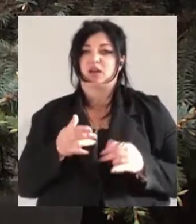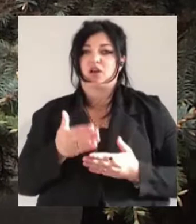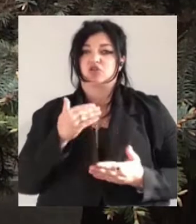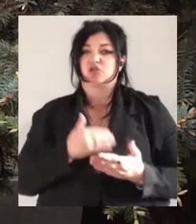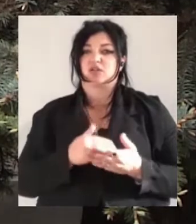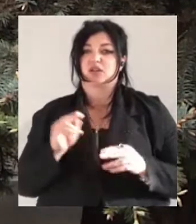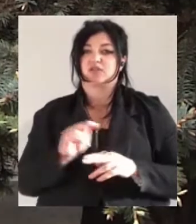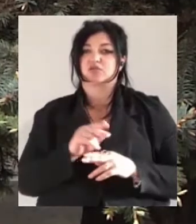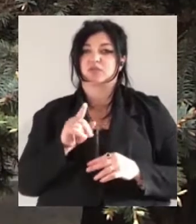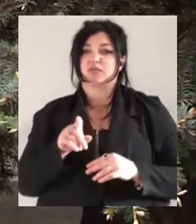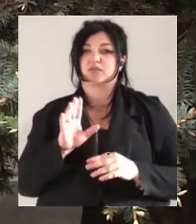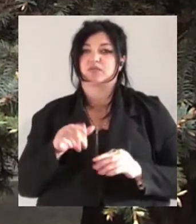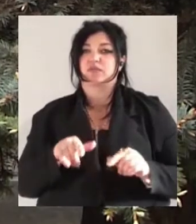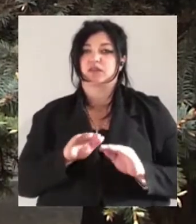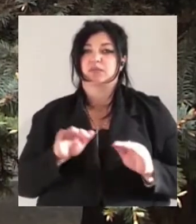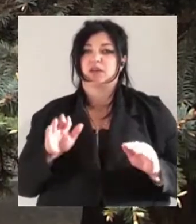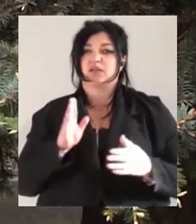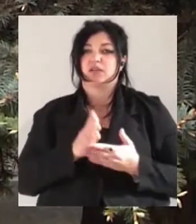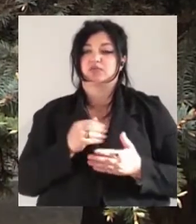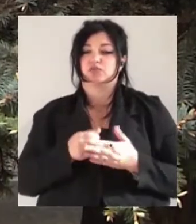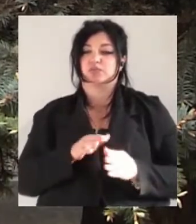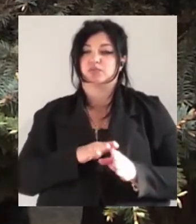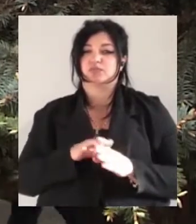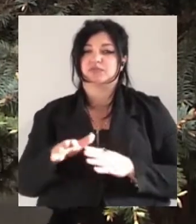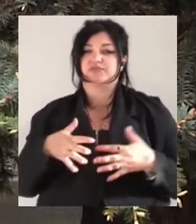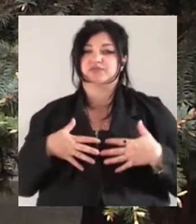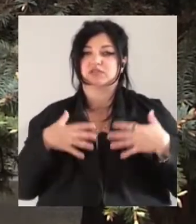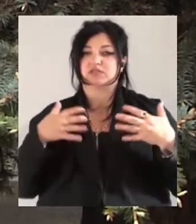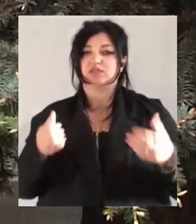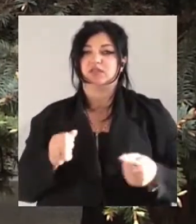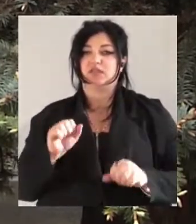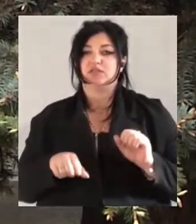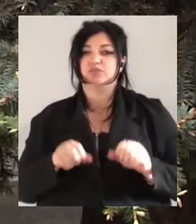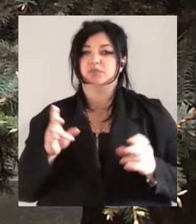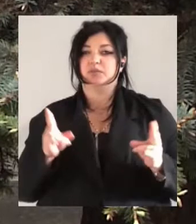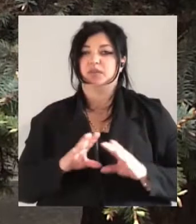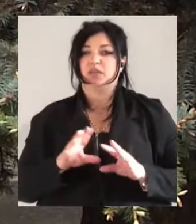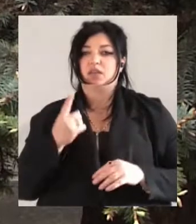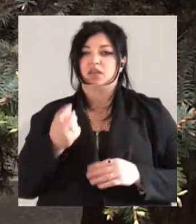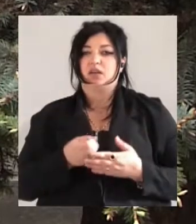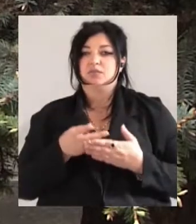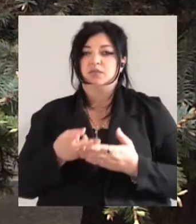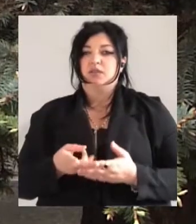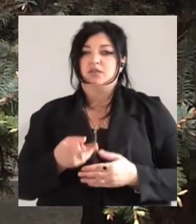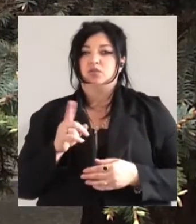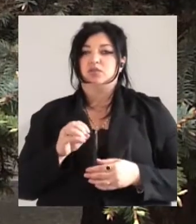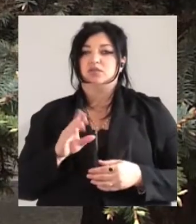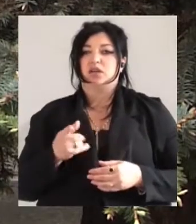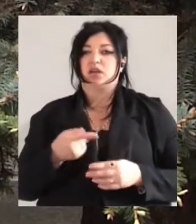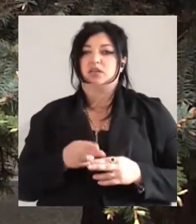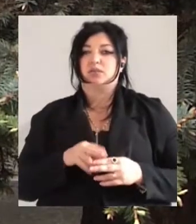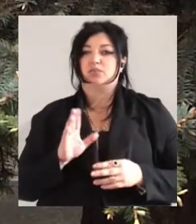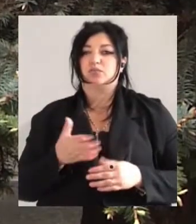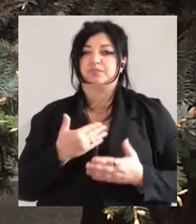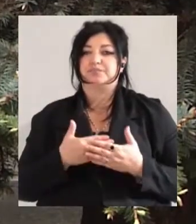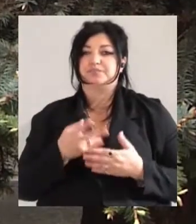будуть тут, хлопці, знаходитися до повного виздоровлення. Можливо, потребується не одна госпіталізація, тобто це будуть пару місяців, вони будуть